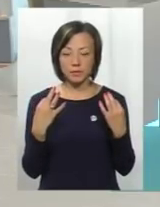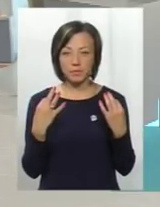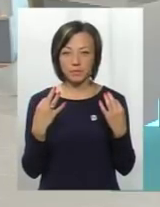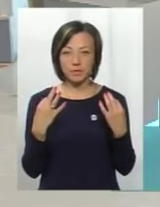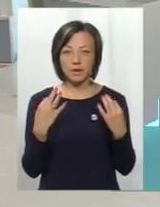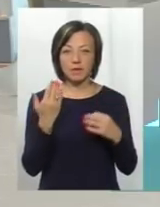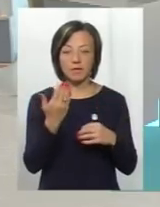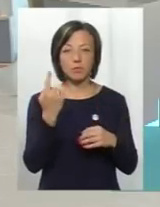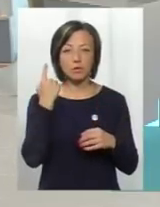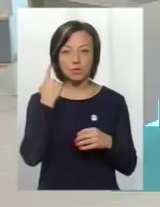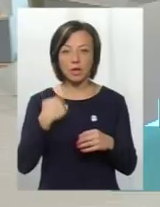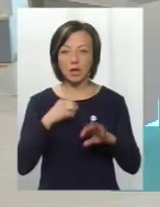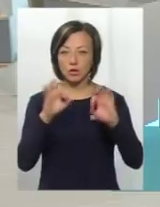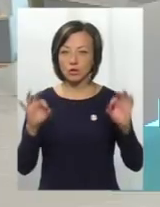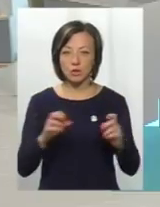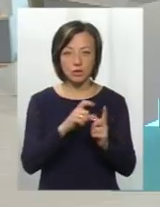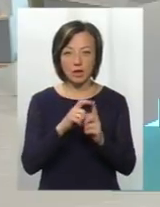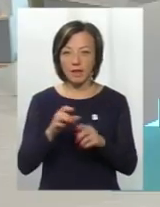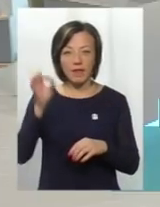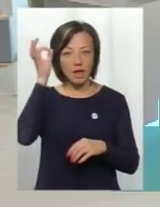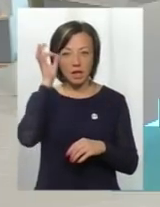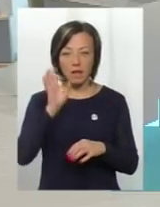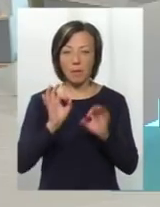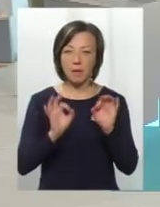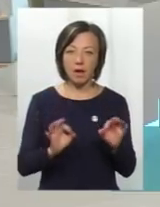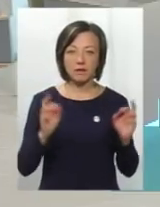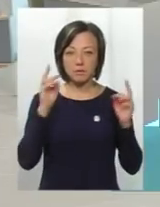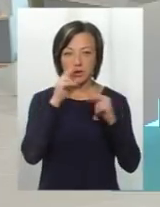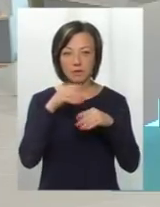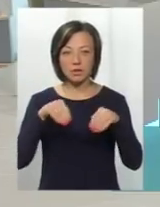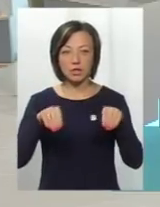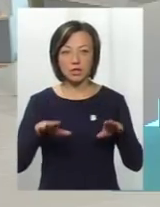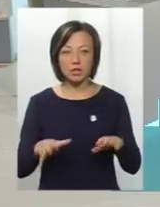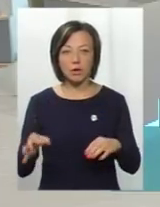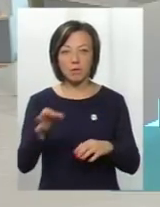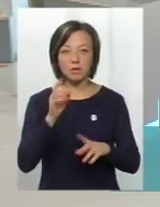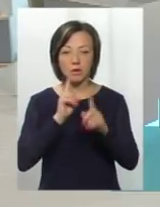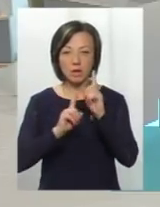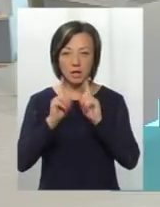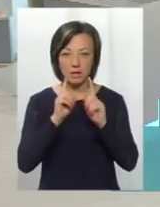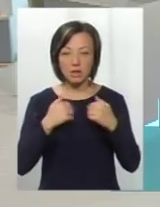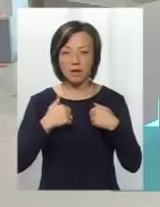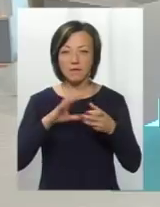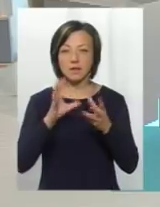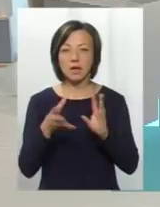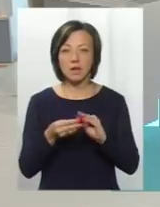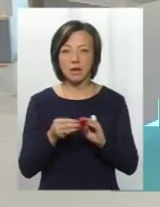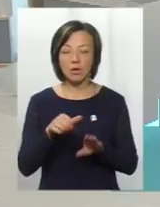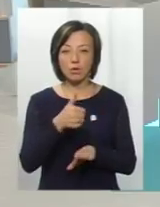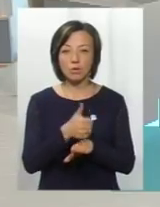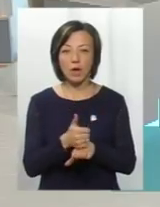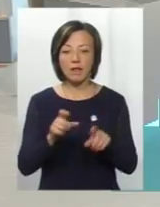напевно ви почули, що я жодним словом не натякав навіть на правильність чи неправильність рішення обласної ради, я взагалі очолюю